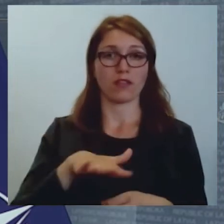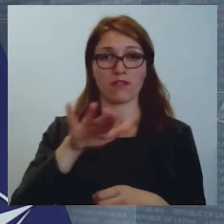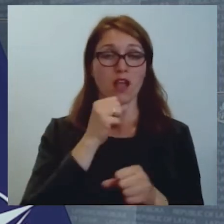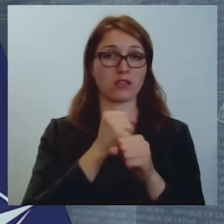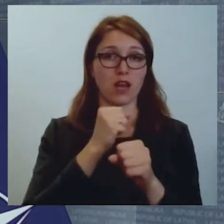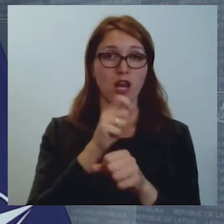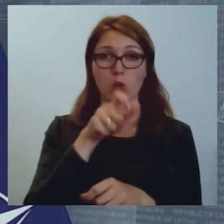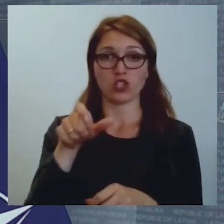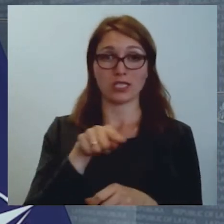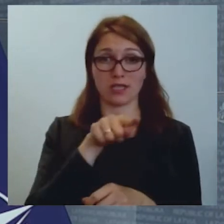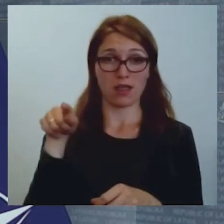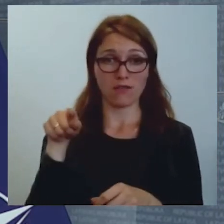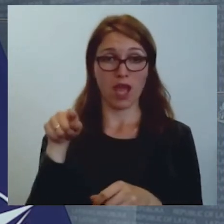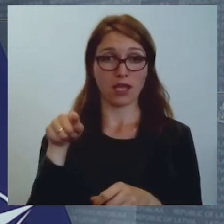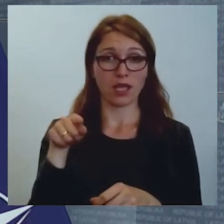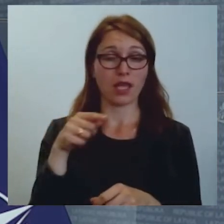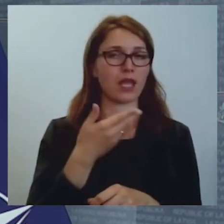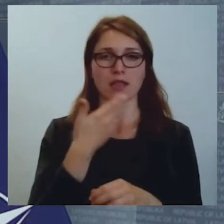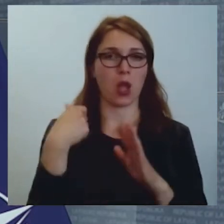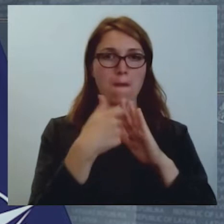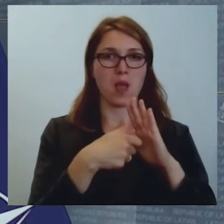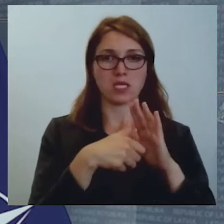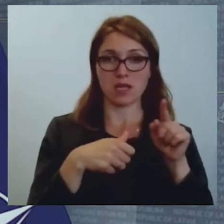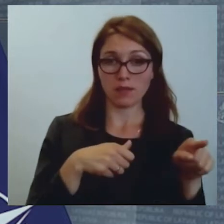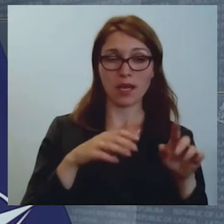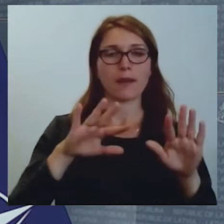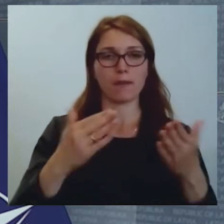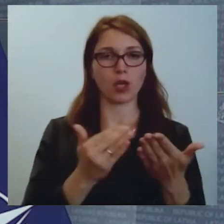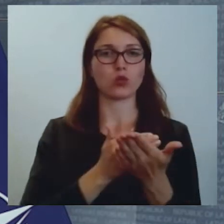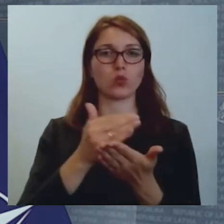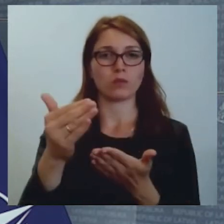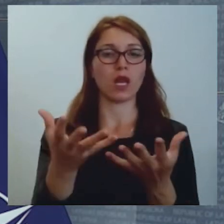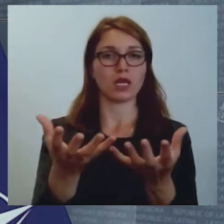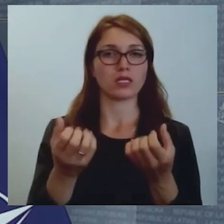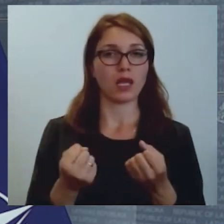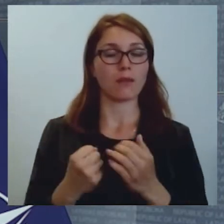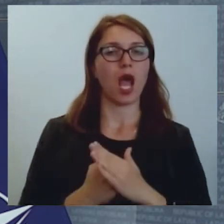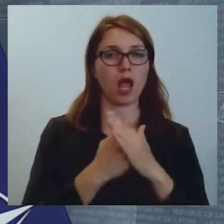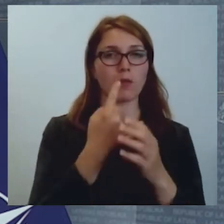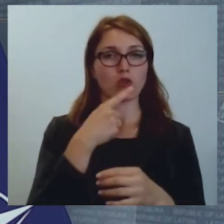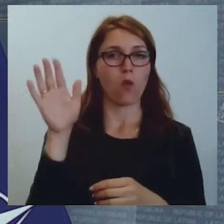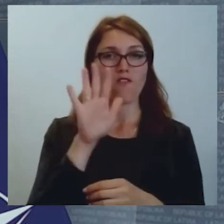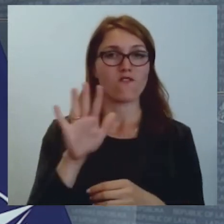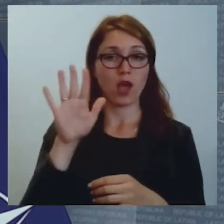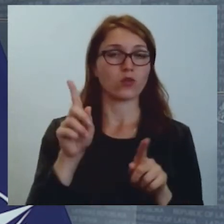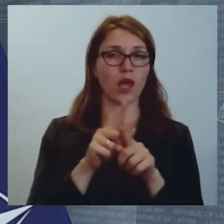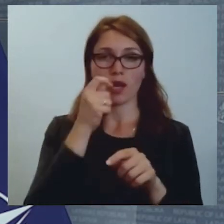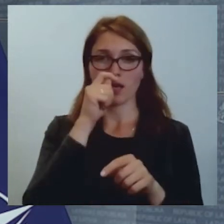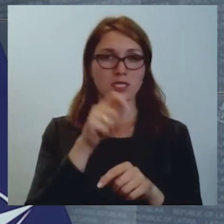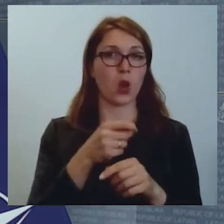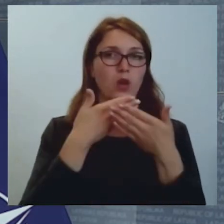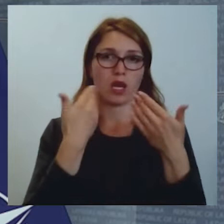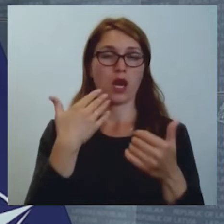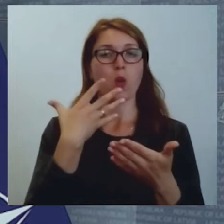cilvēku nebija bezdarbniekos, bet turpināja saņemt atbalstu no valsts un nezaudēja savas darbu